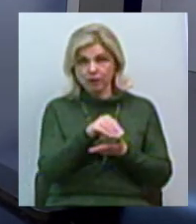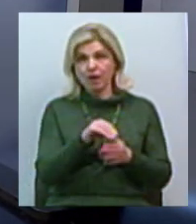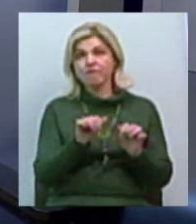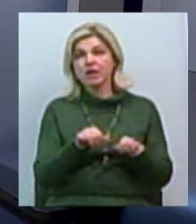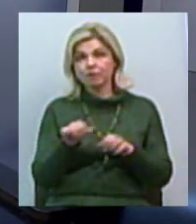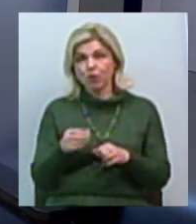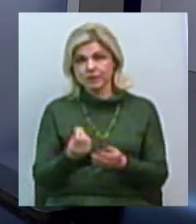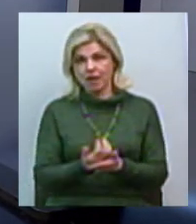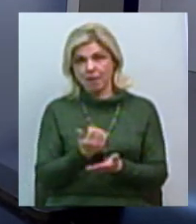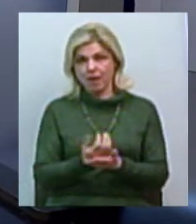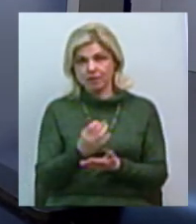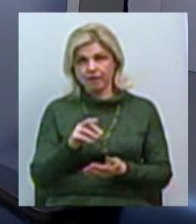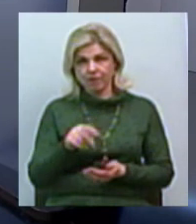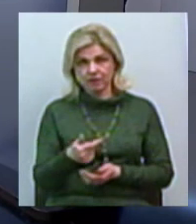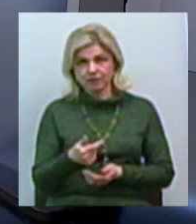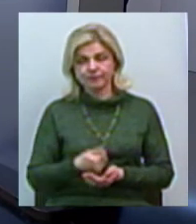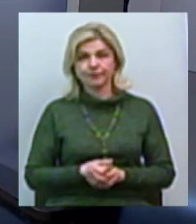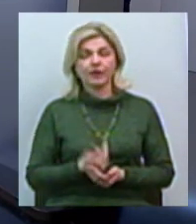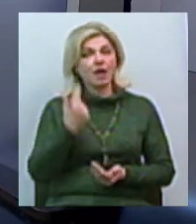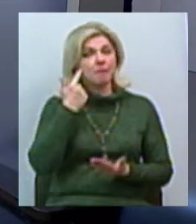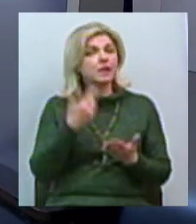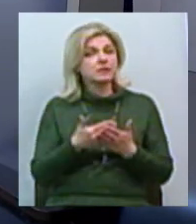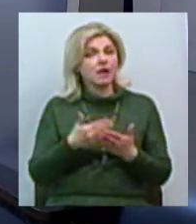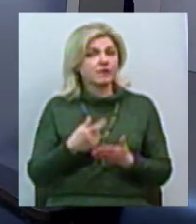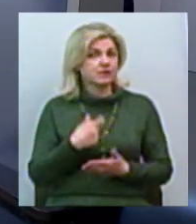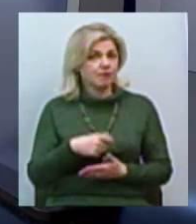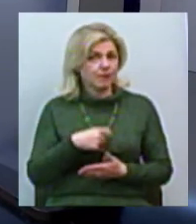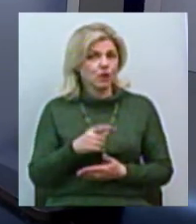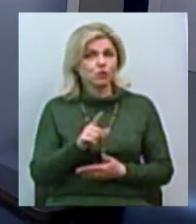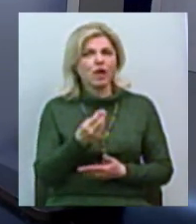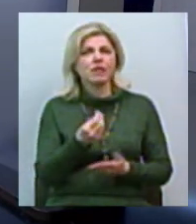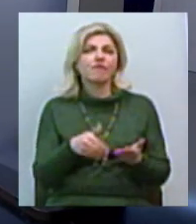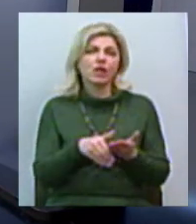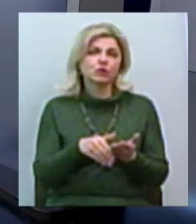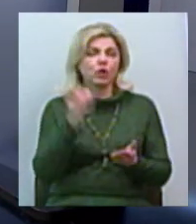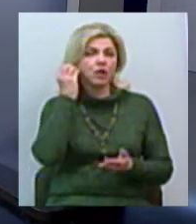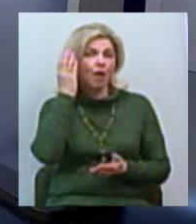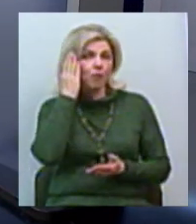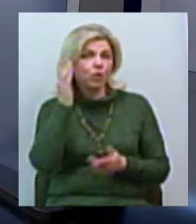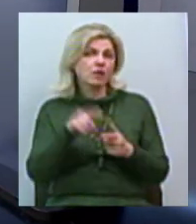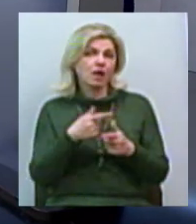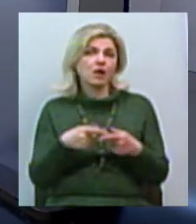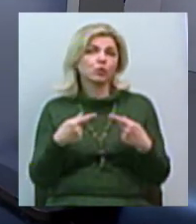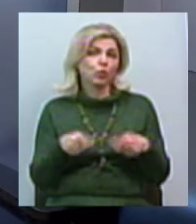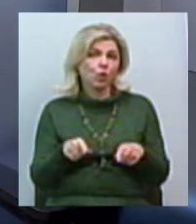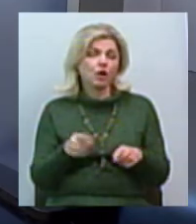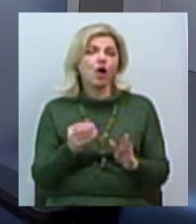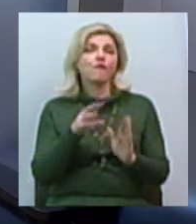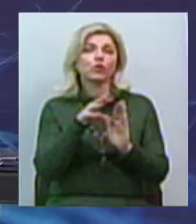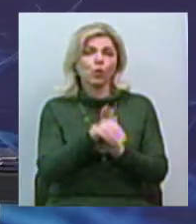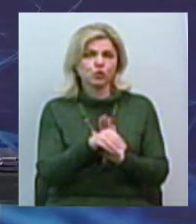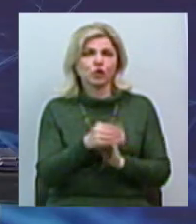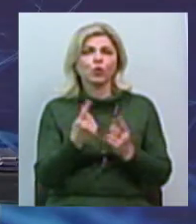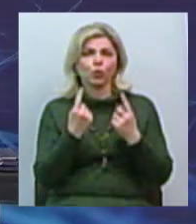можливість зарабатувати. Ну, представити себе, що інвестор, неважно, японський або якось ще, вложить немаленьку